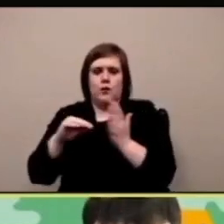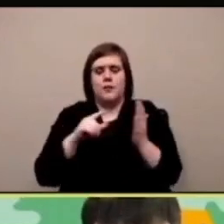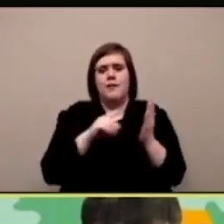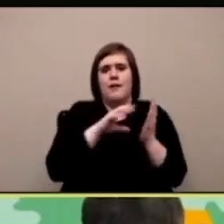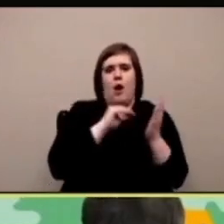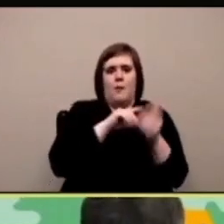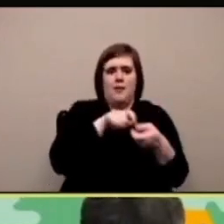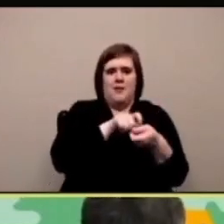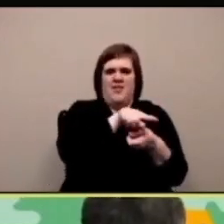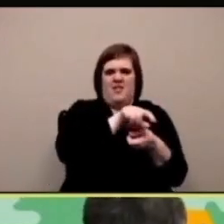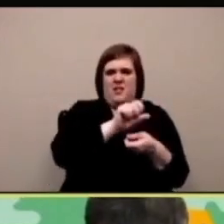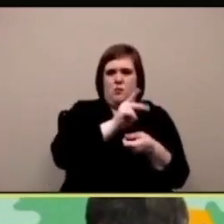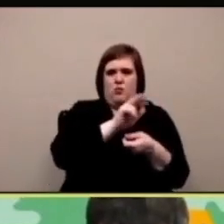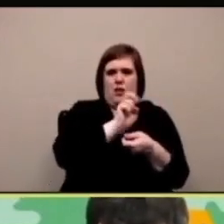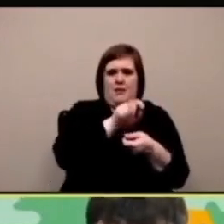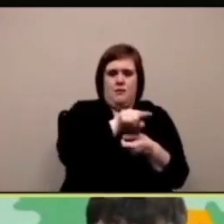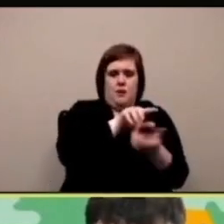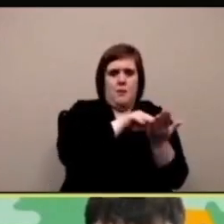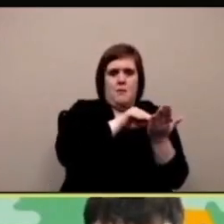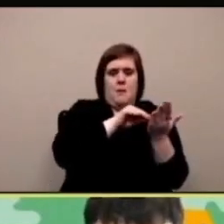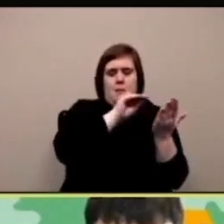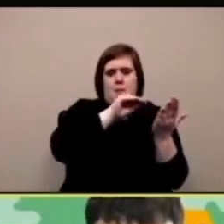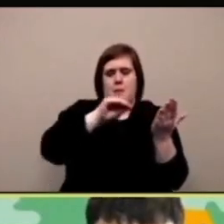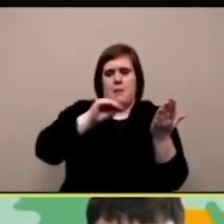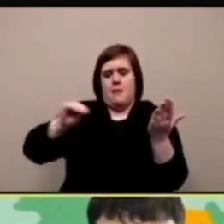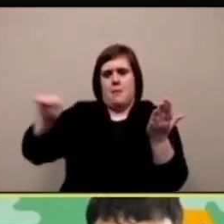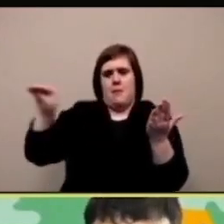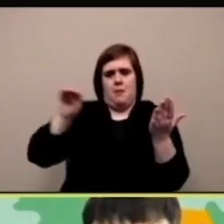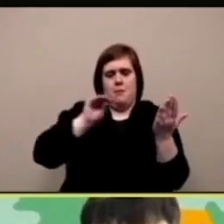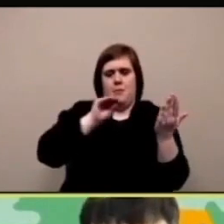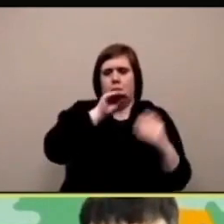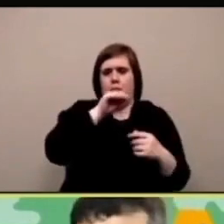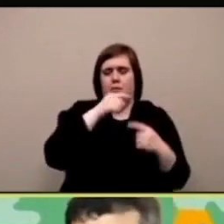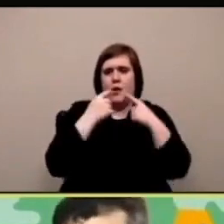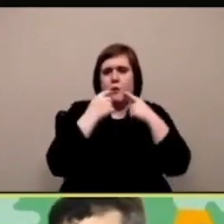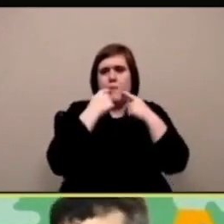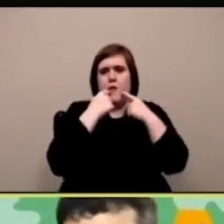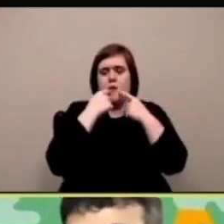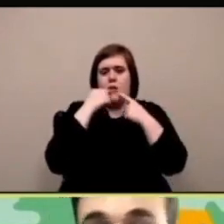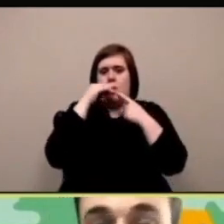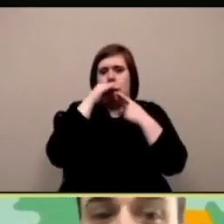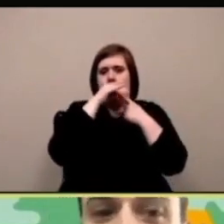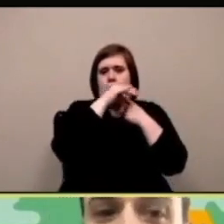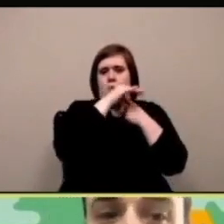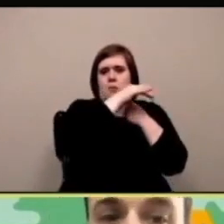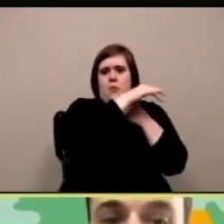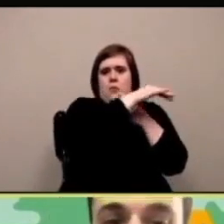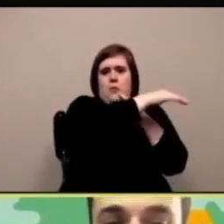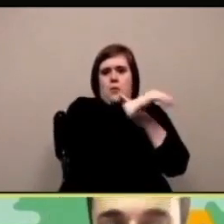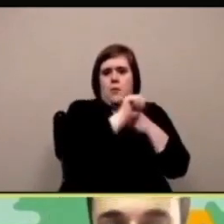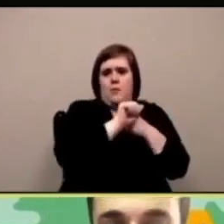e questo è un progetto che utilizza close per fare copie delle stride